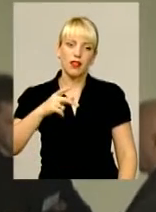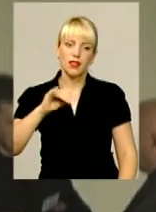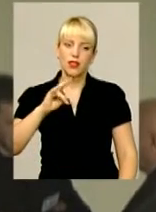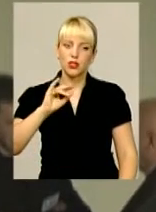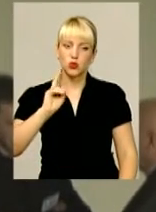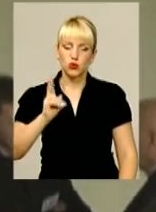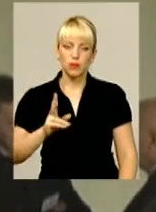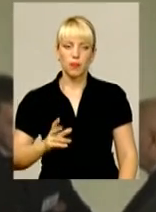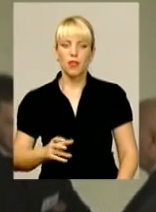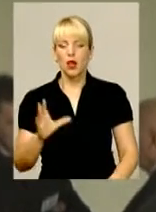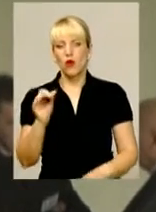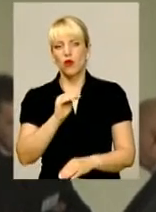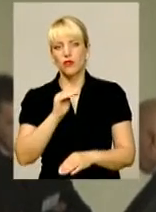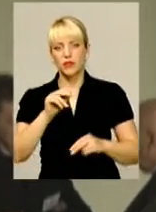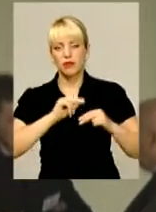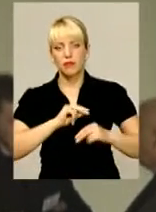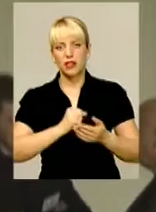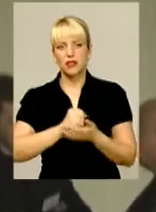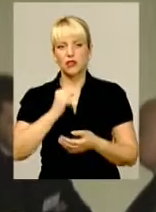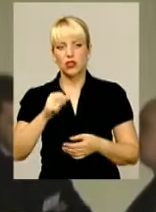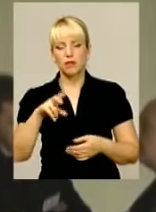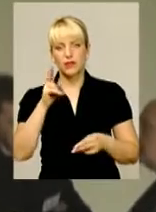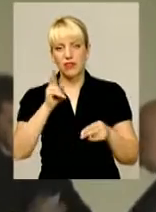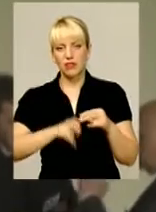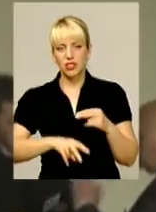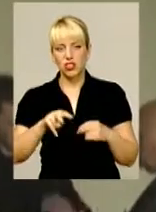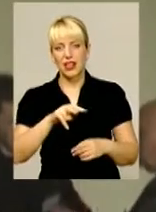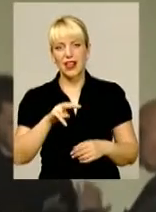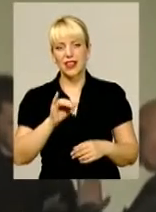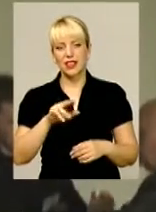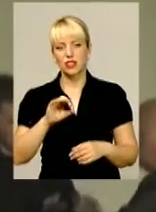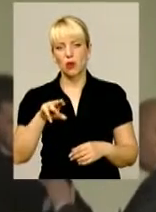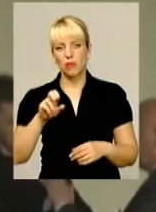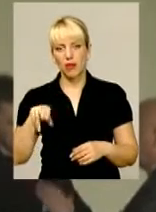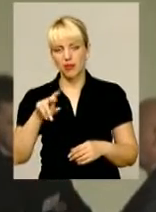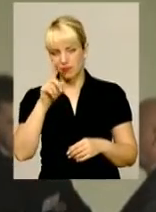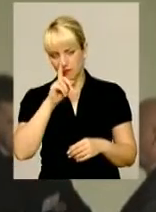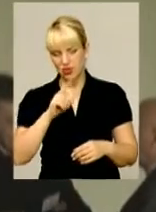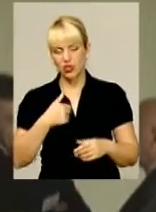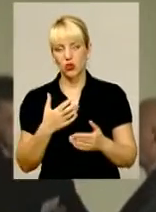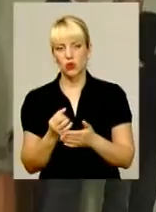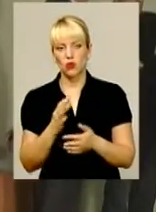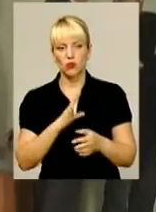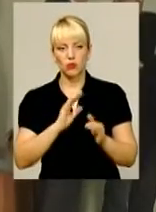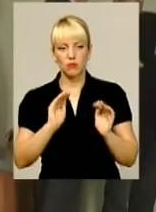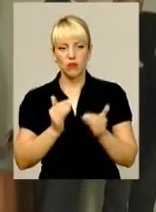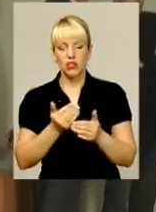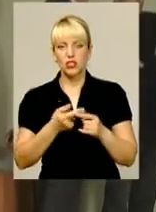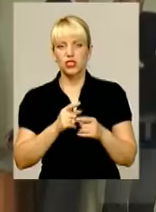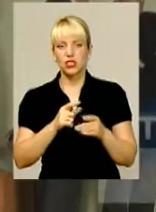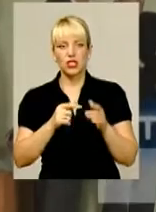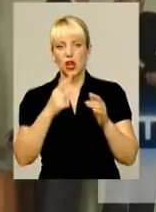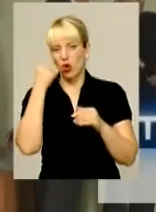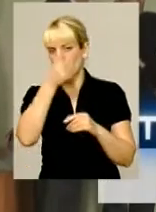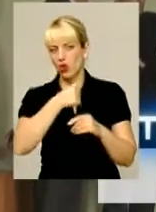працевлаштування моє завершилось листопаді місяці, тому і на находження були менші, скажімо так, не показали заповнений рік. І немає чого приховувати.